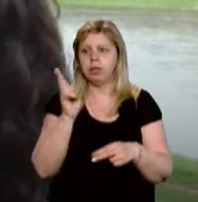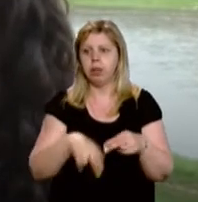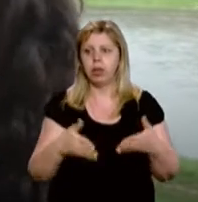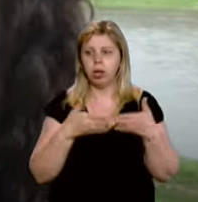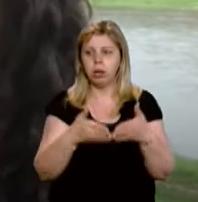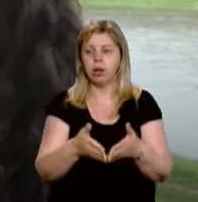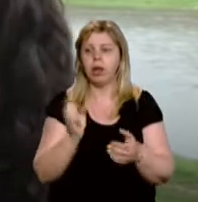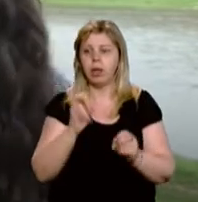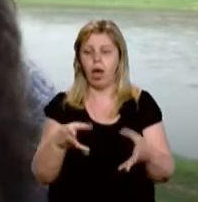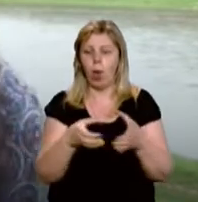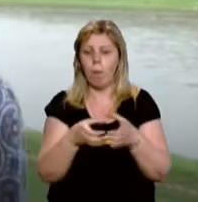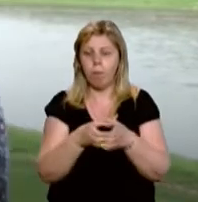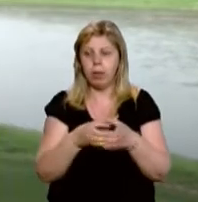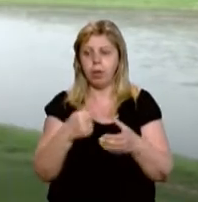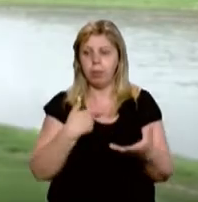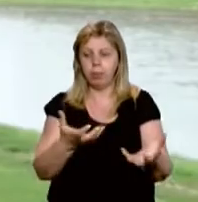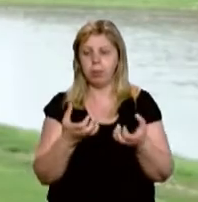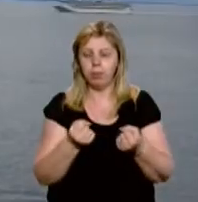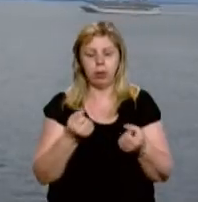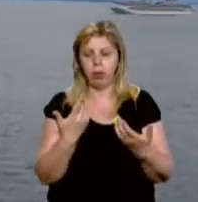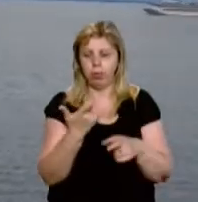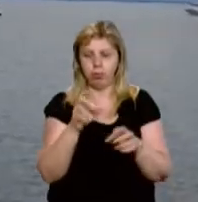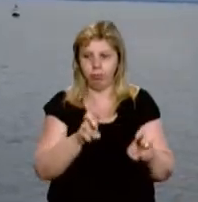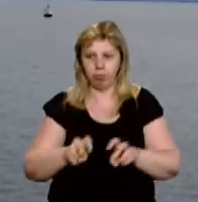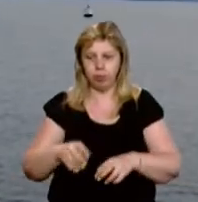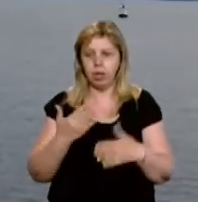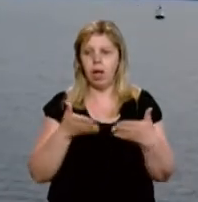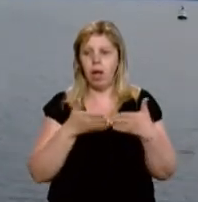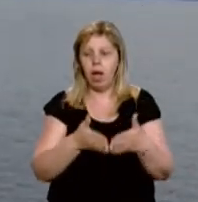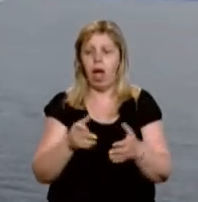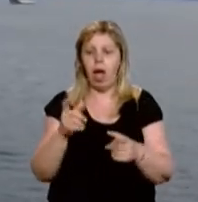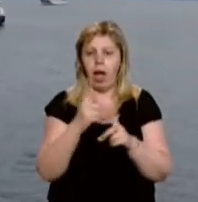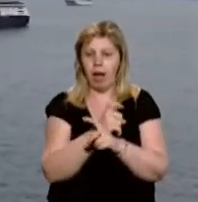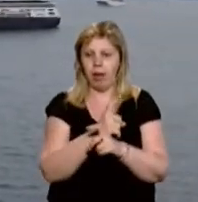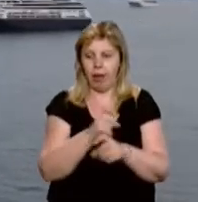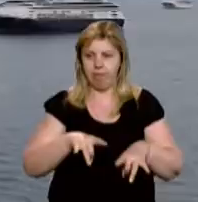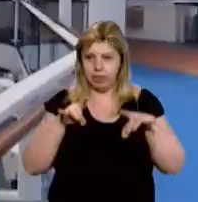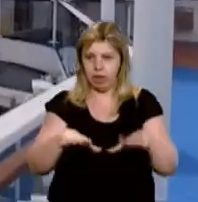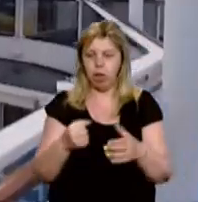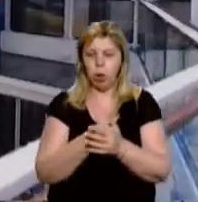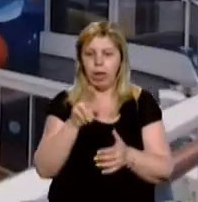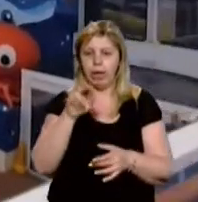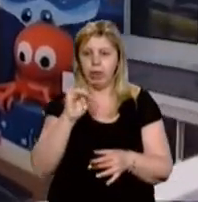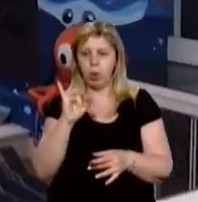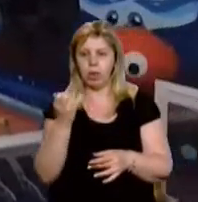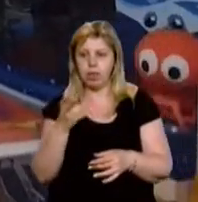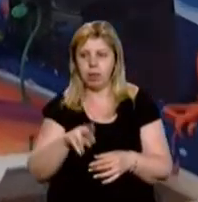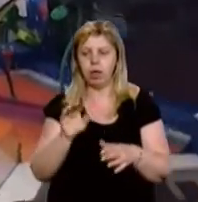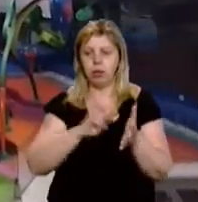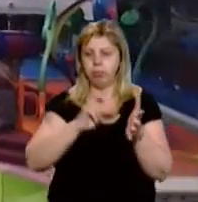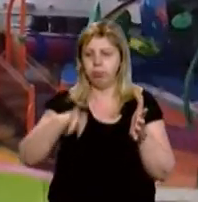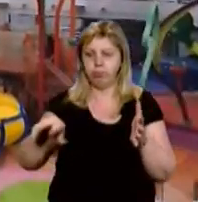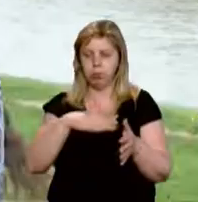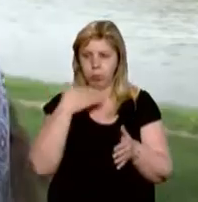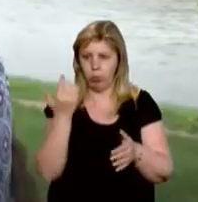круїзи як компанія, ми вже не приймали пасажирів більше. Лайнер з берегів Австралії поплив до Індонезії. Там висаджував частину